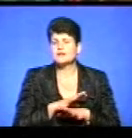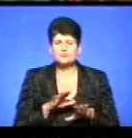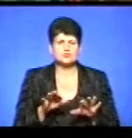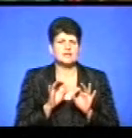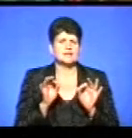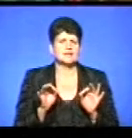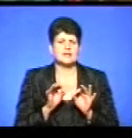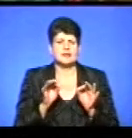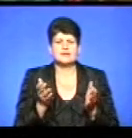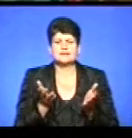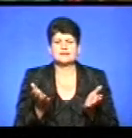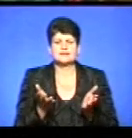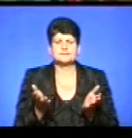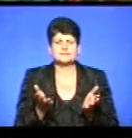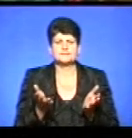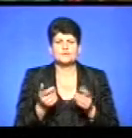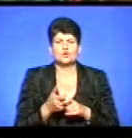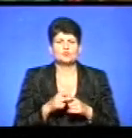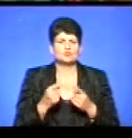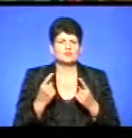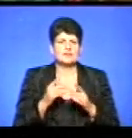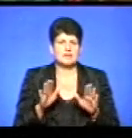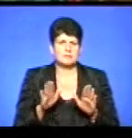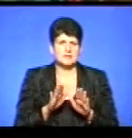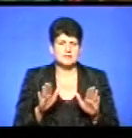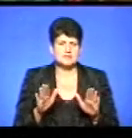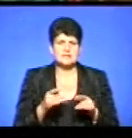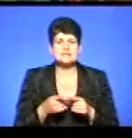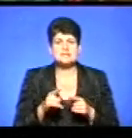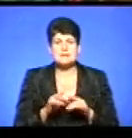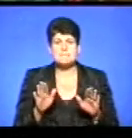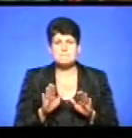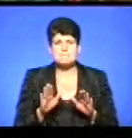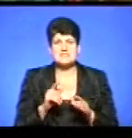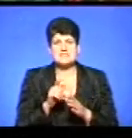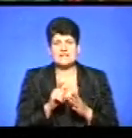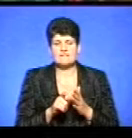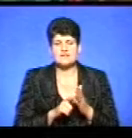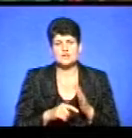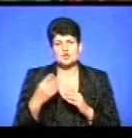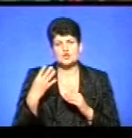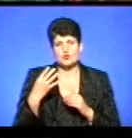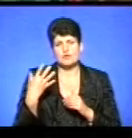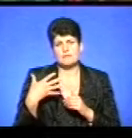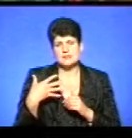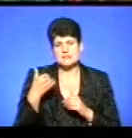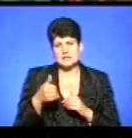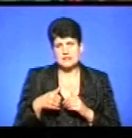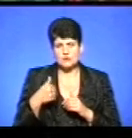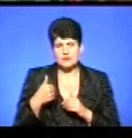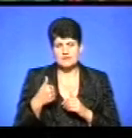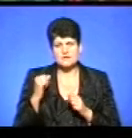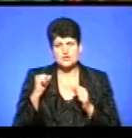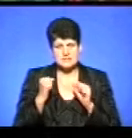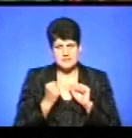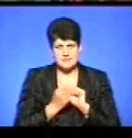дуже великих пісень, що це пісні і вірші з 40-х, 50-х років, які я запам